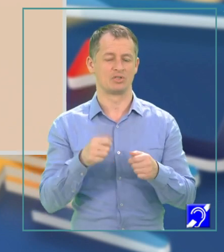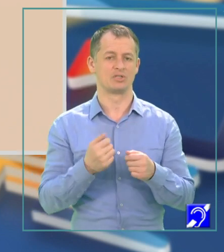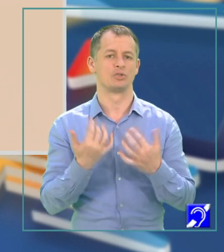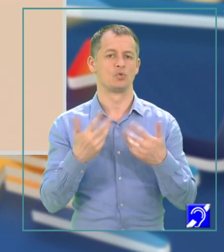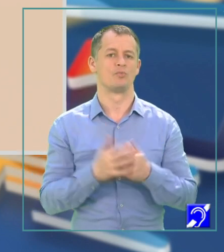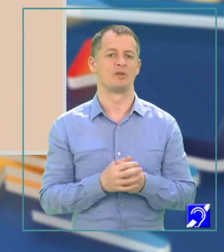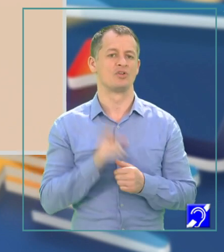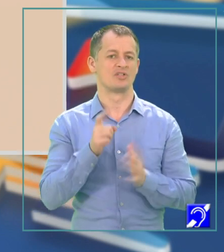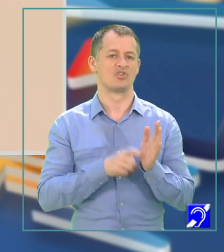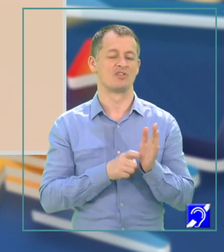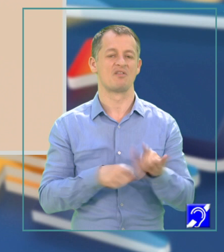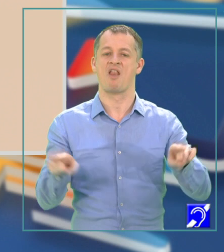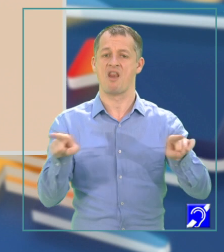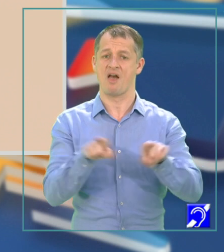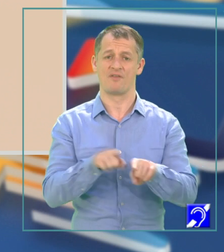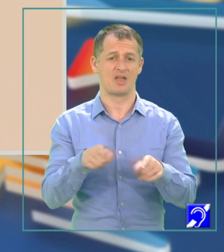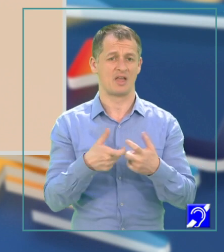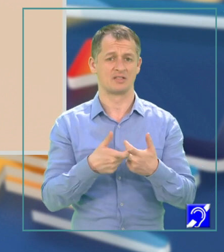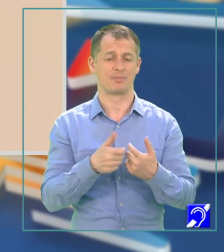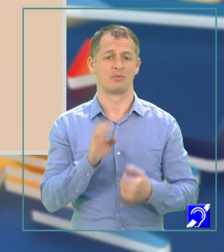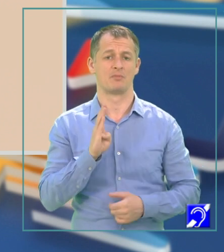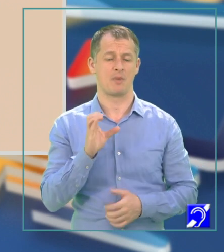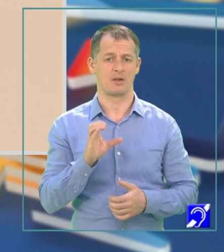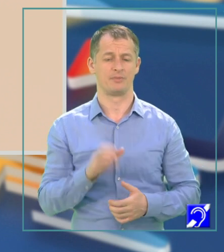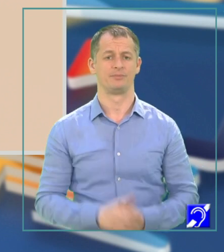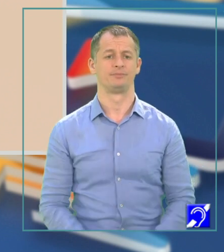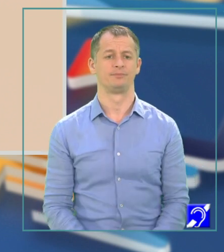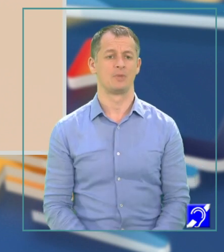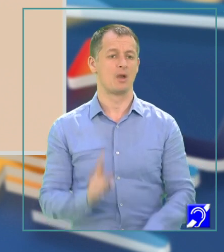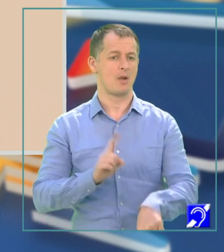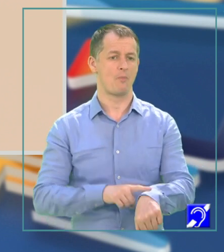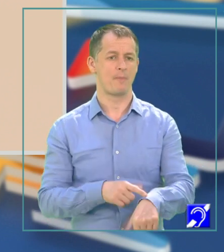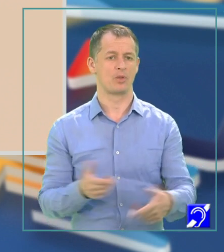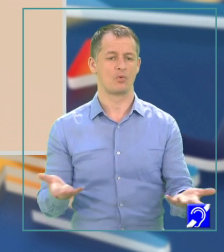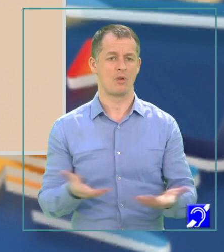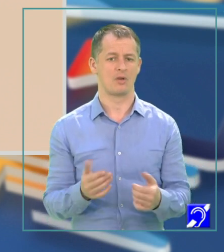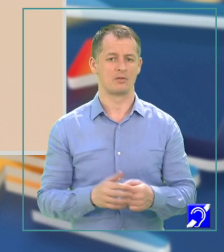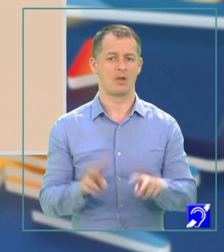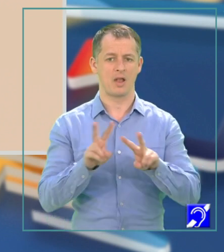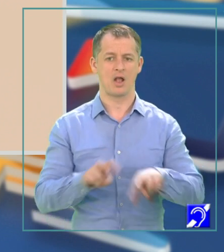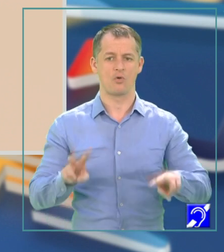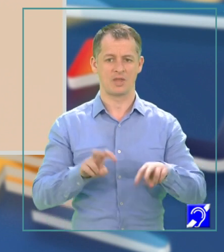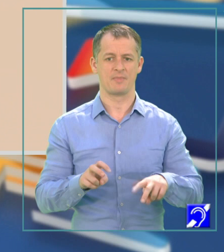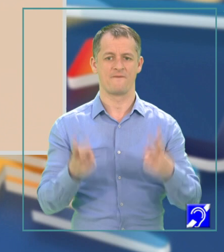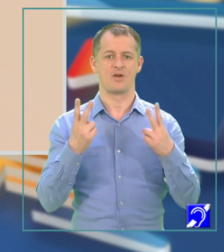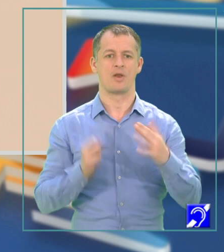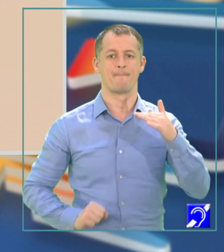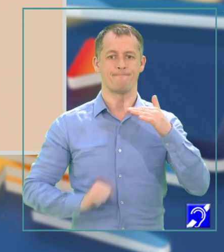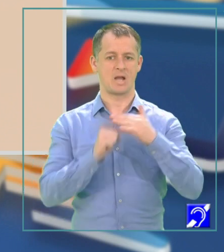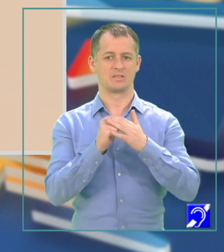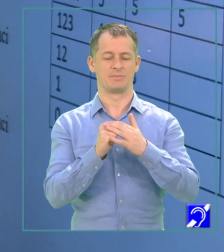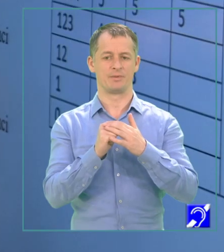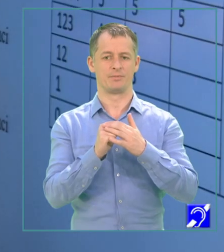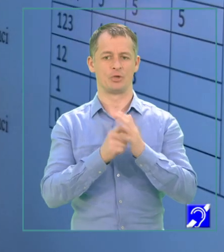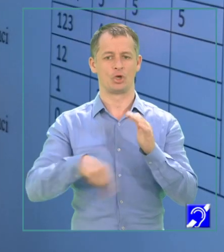care sunt la examenul de la bacalaureat. În momentul în care căutăm o valoare maximă, atunci noi